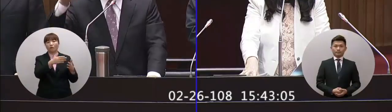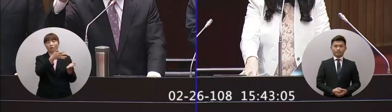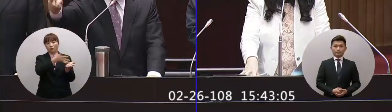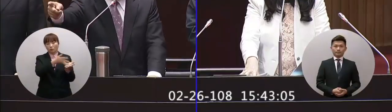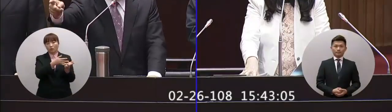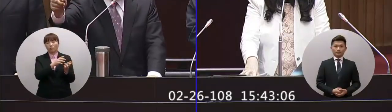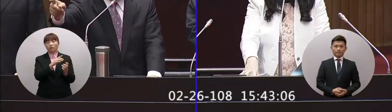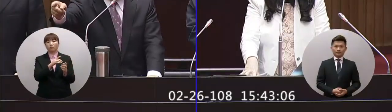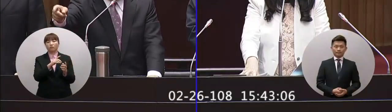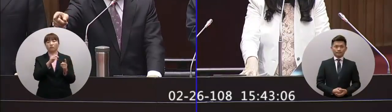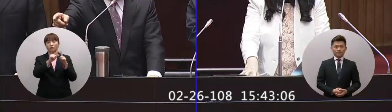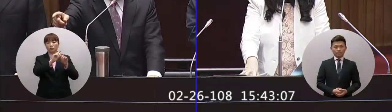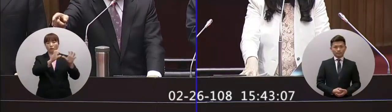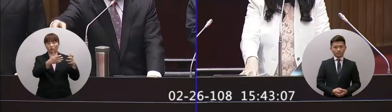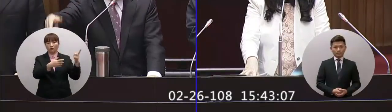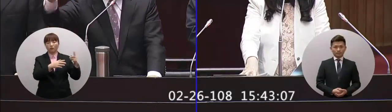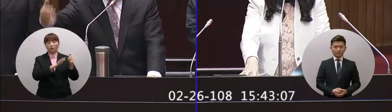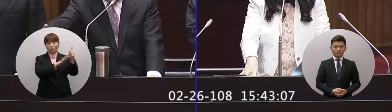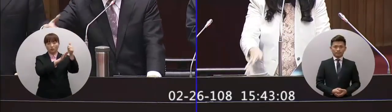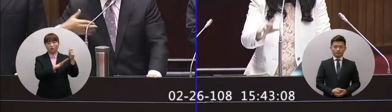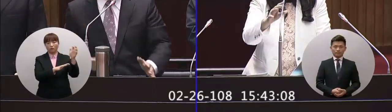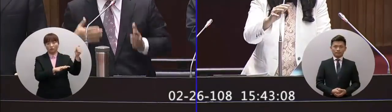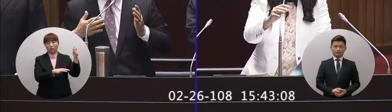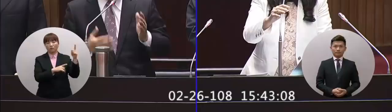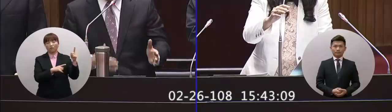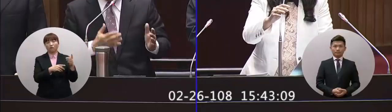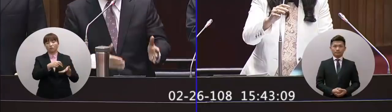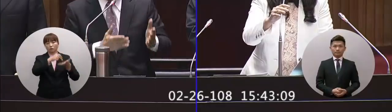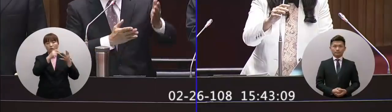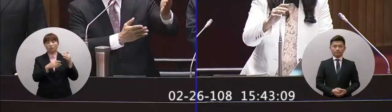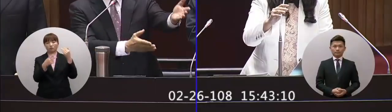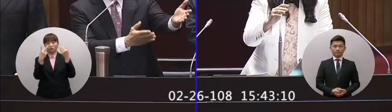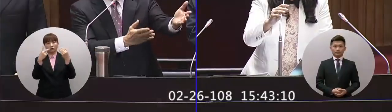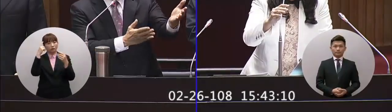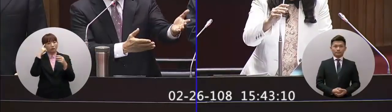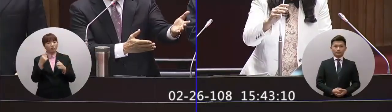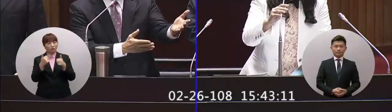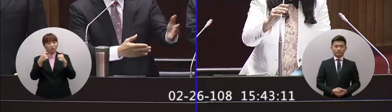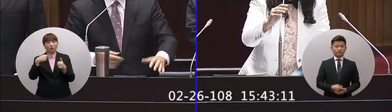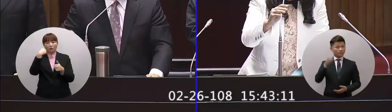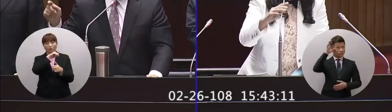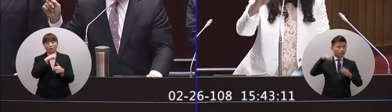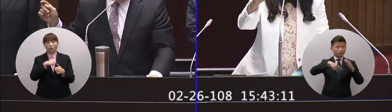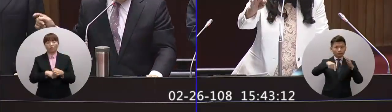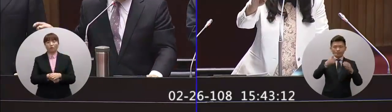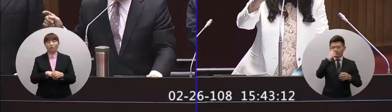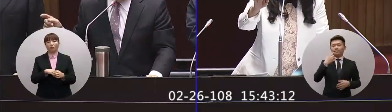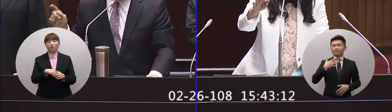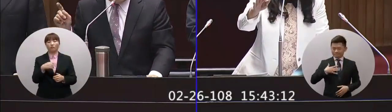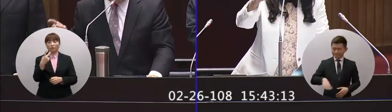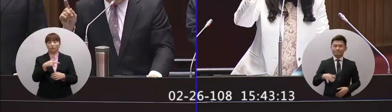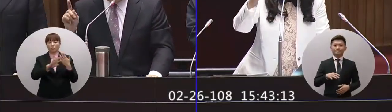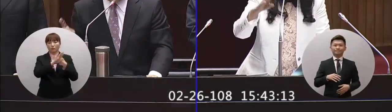講話是因為中國國家領導人講已經九二共識台灣我完全明白而